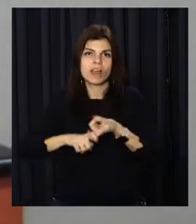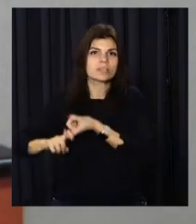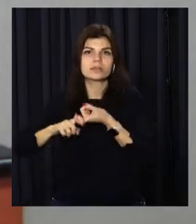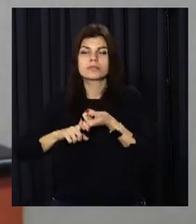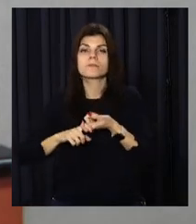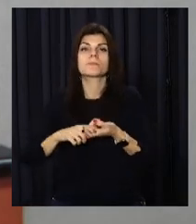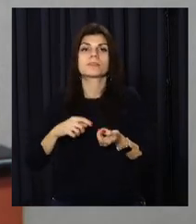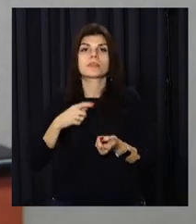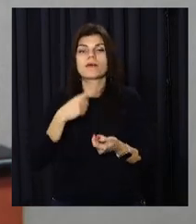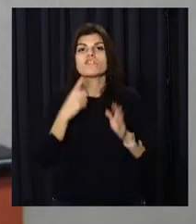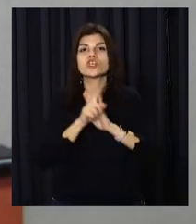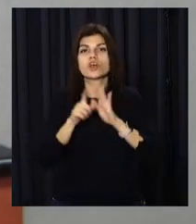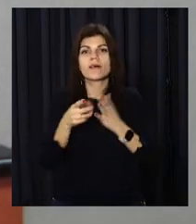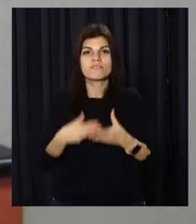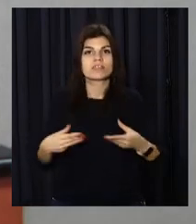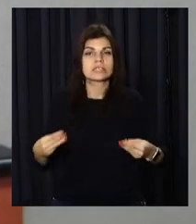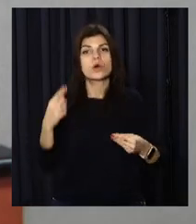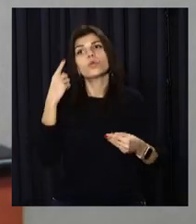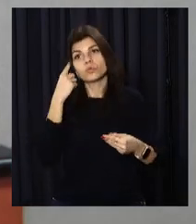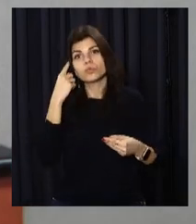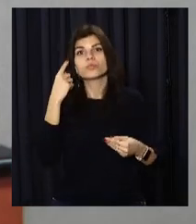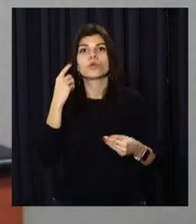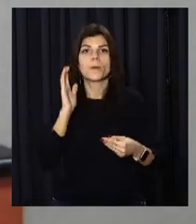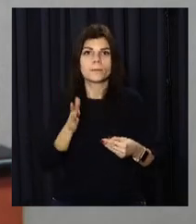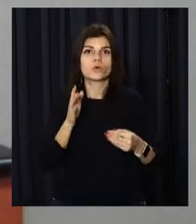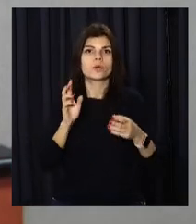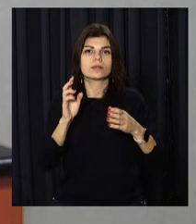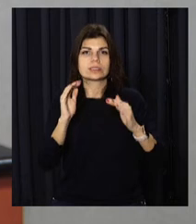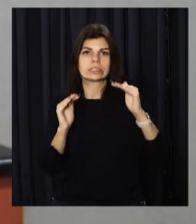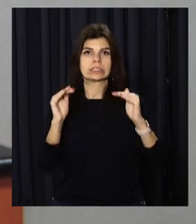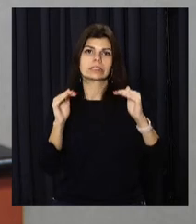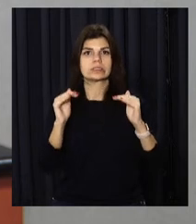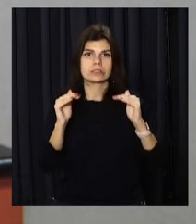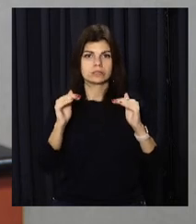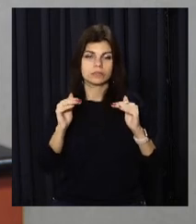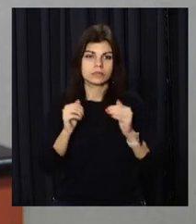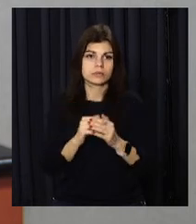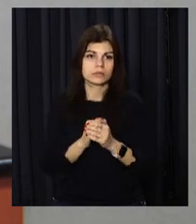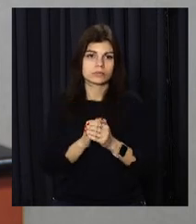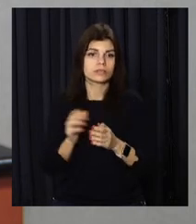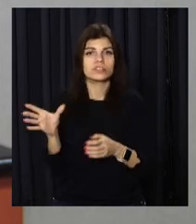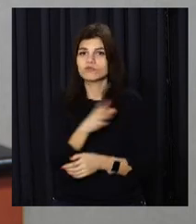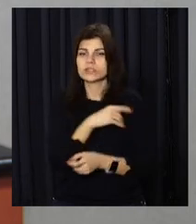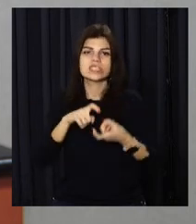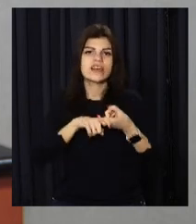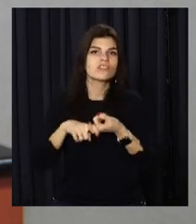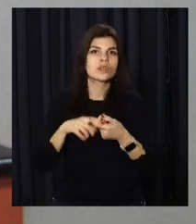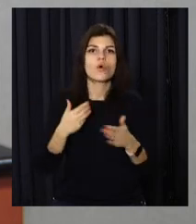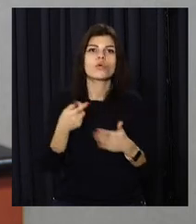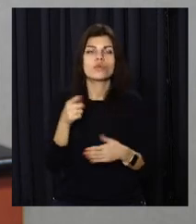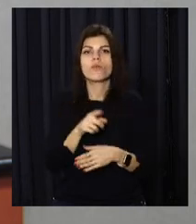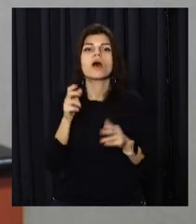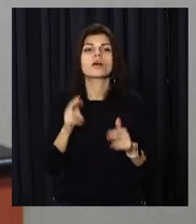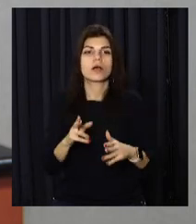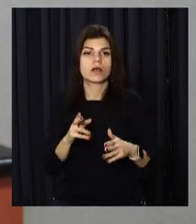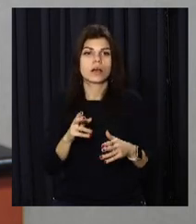В начале весни, вполне вероятно, начнется стабилизация, але, опять же, все зависит от того, як сработають